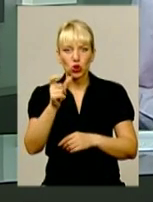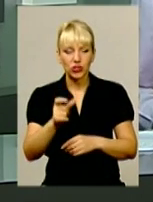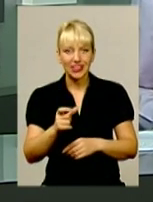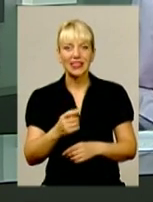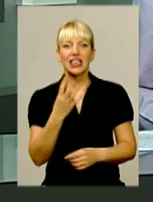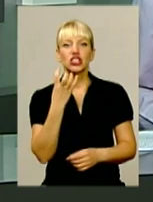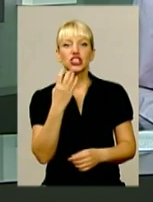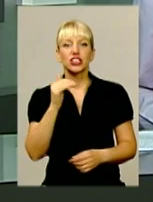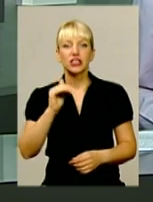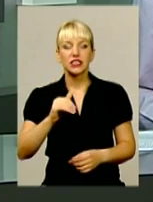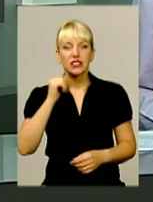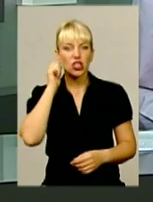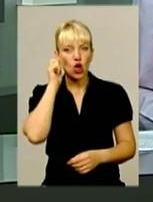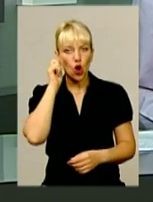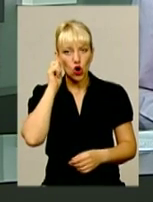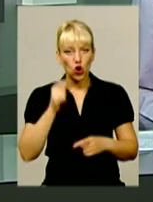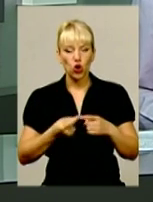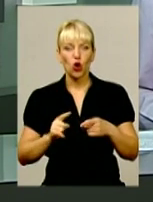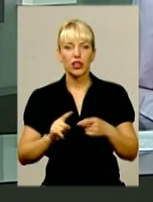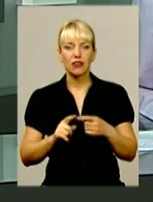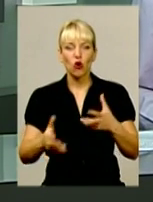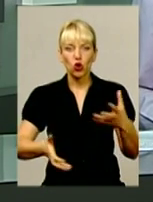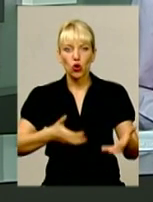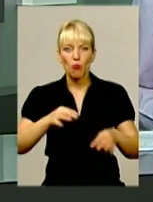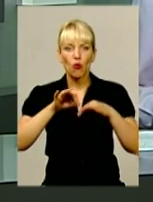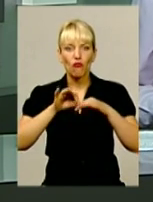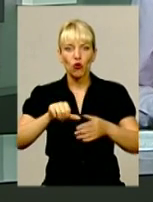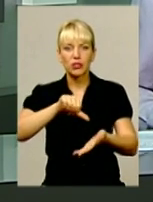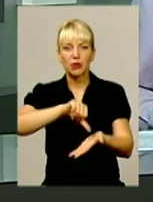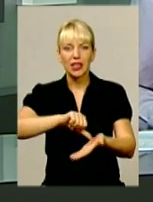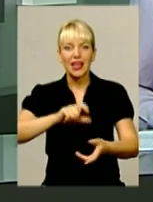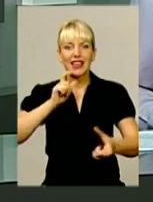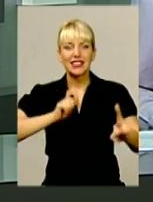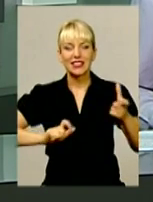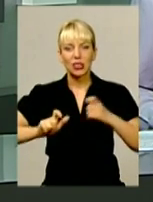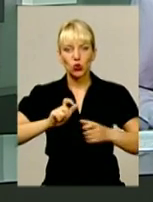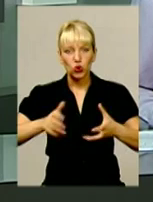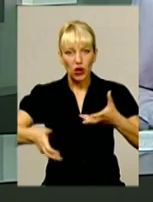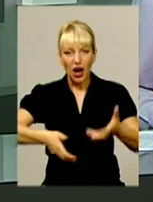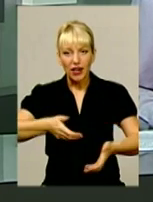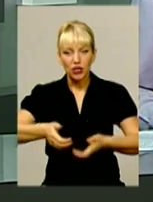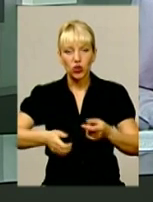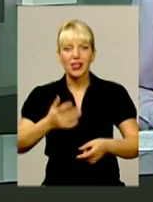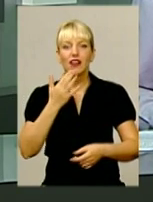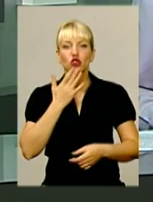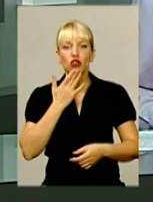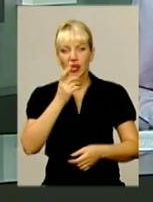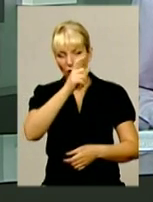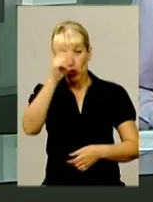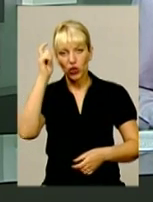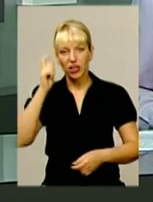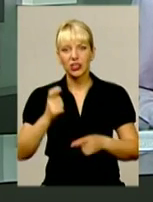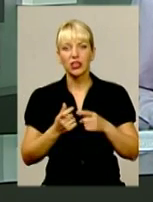Розкопки місцеві фахівці проводять разом із представниками Інституту археології Національної академії наук на західній